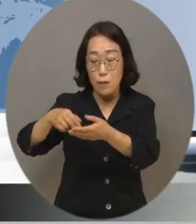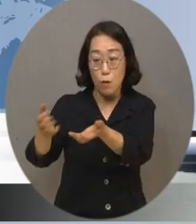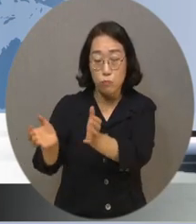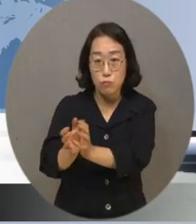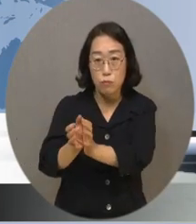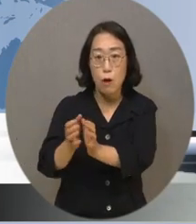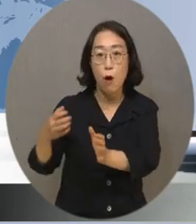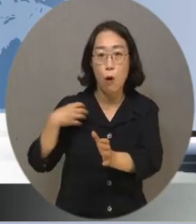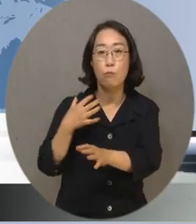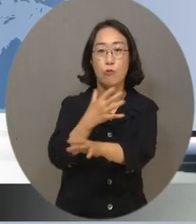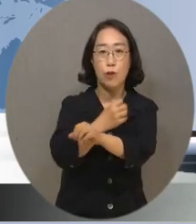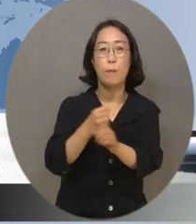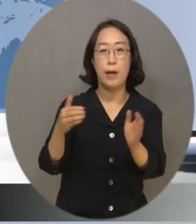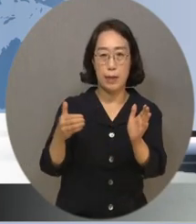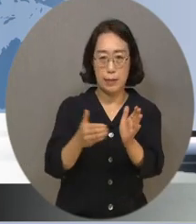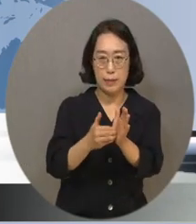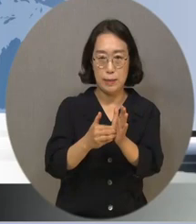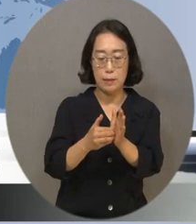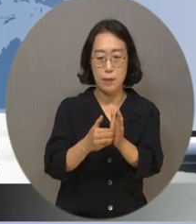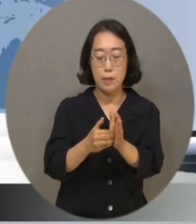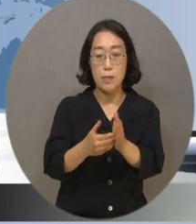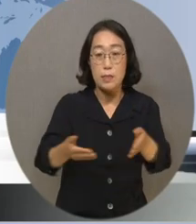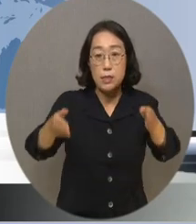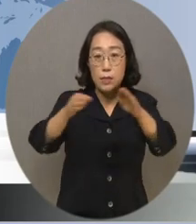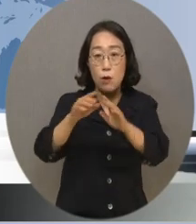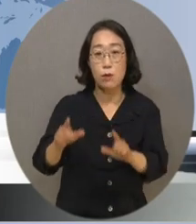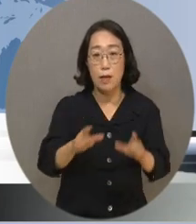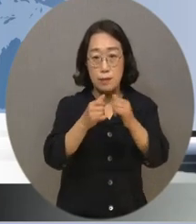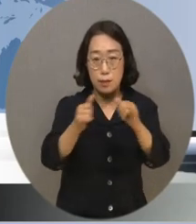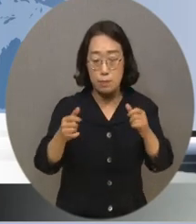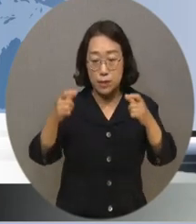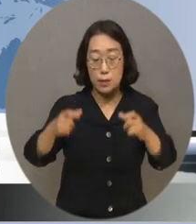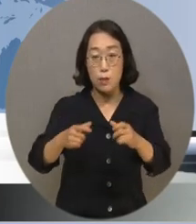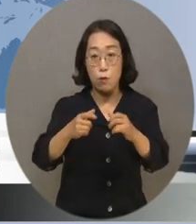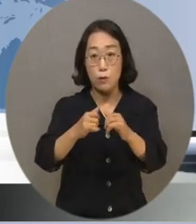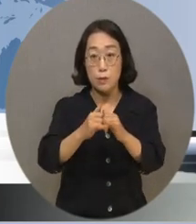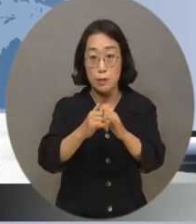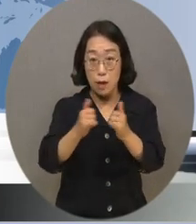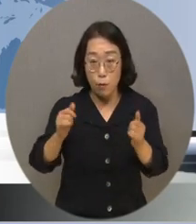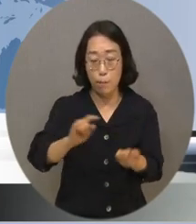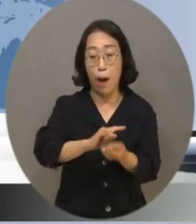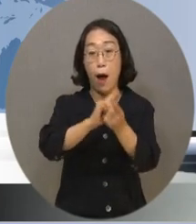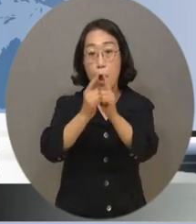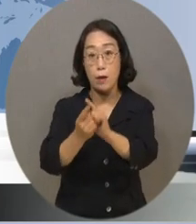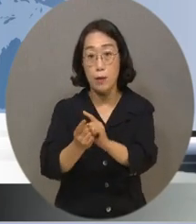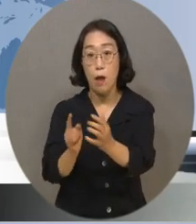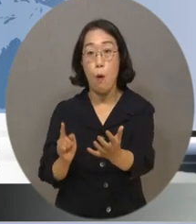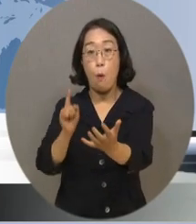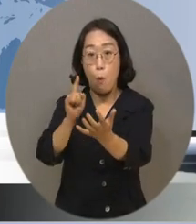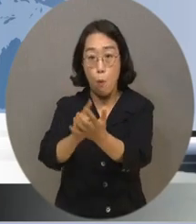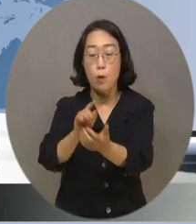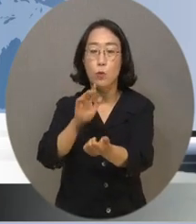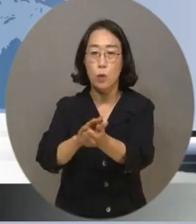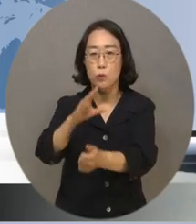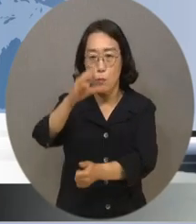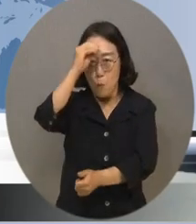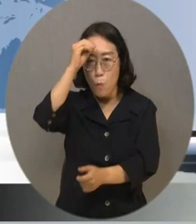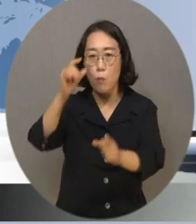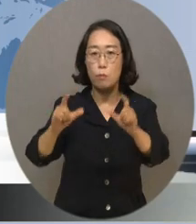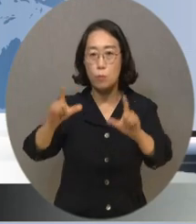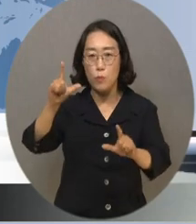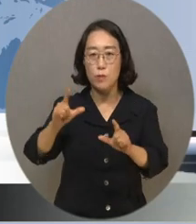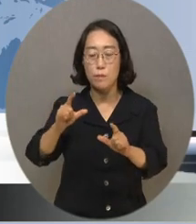업무 협약식을 가졌습니다. 시설 거주 장애인의 지역사회로의 모범적인 자립 사례를 만들겠다는 계획인데요.